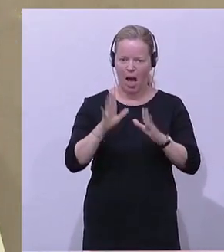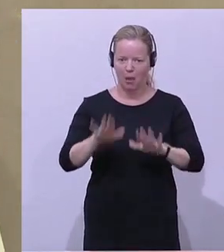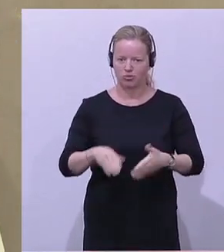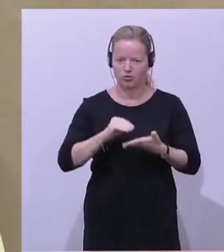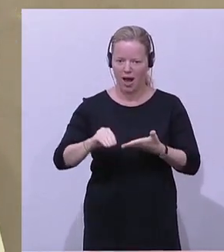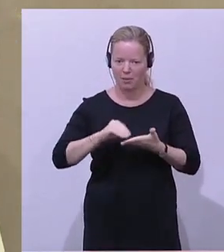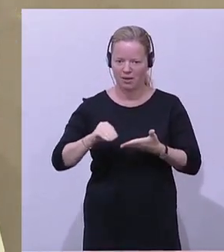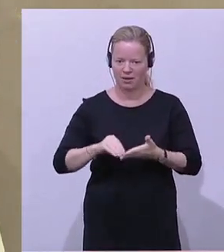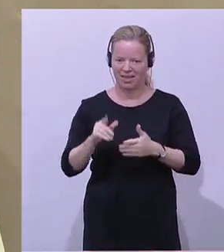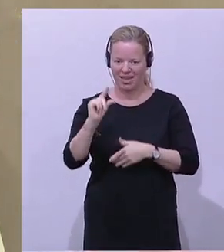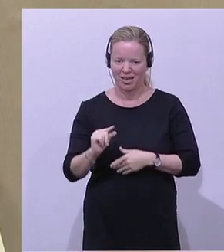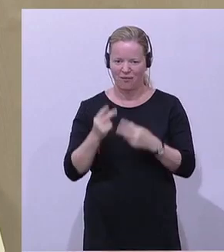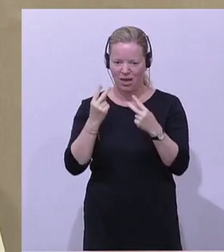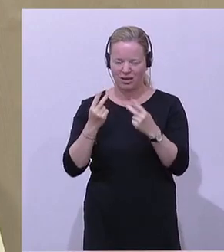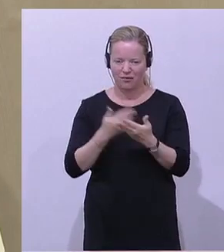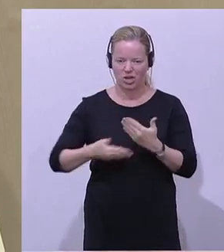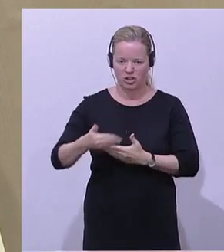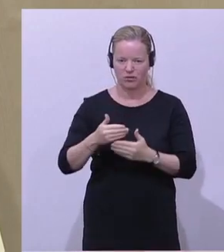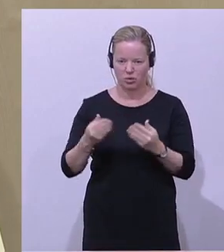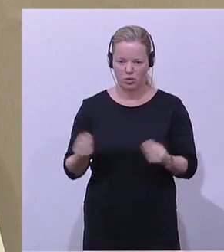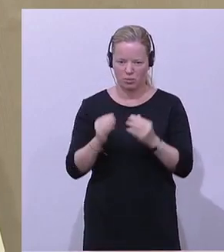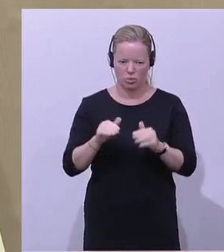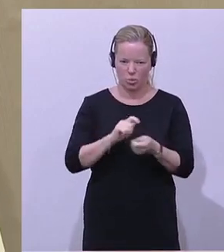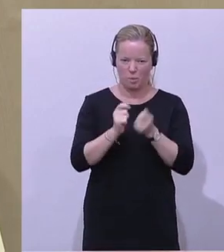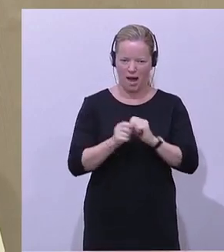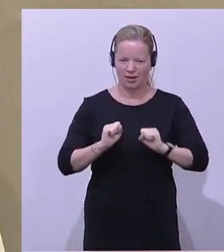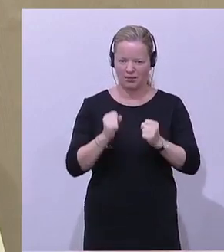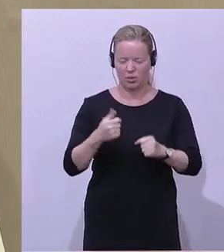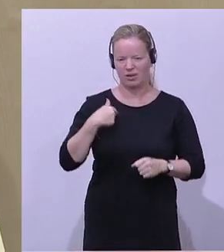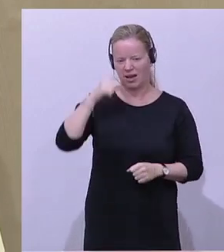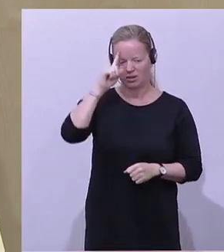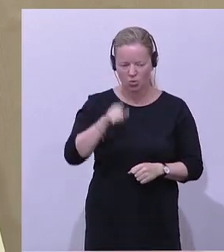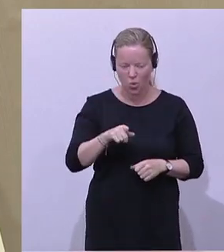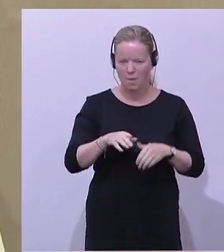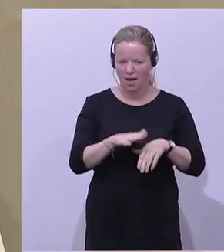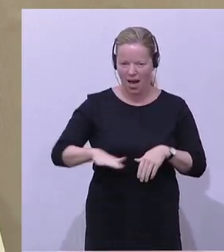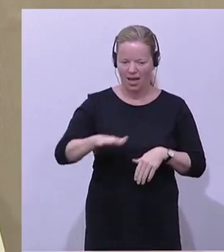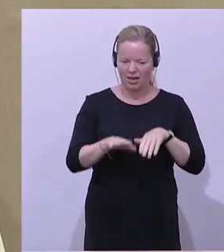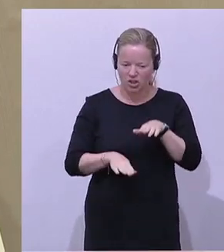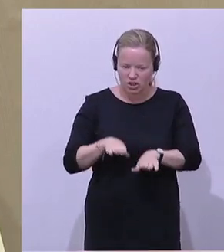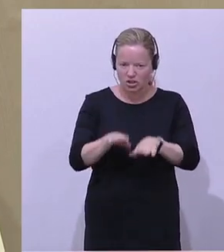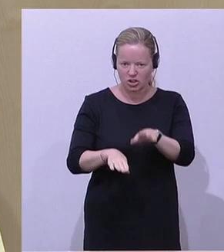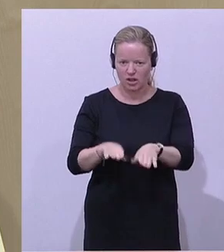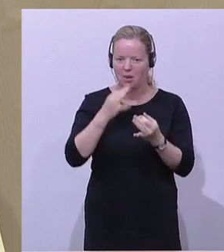du musst sie aktivieren. Und ich glaube, das sind die richtigen Schritte, dass man in solchen Bereichen wirklich Erleichterungen schafft.